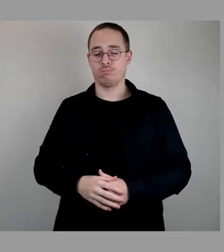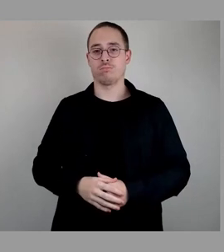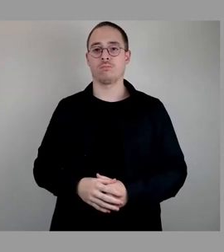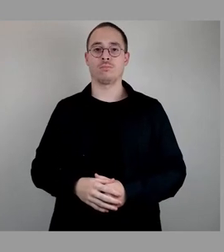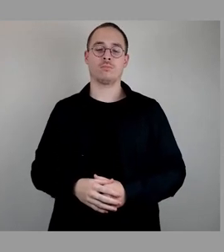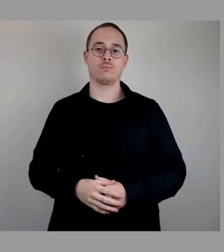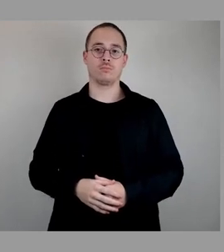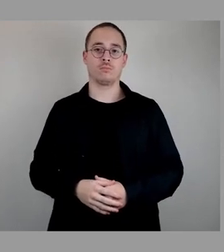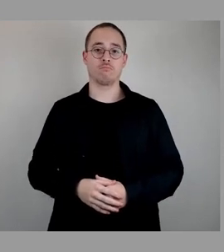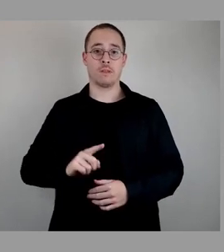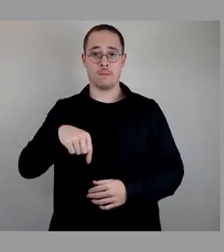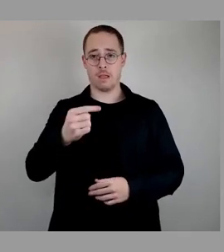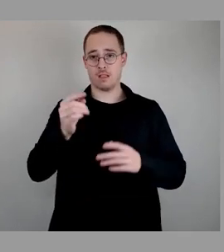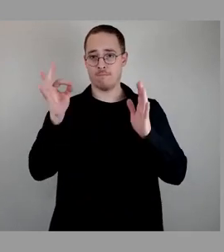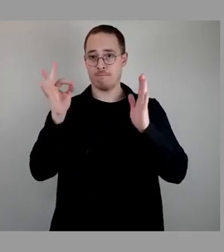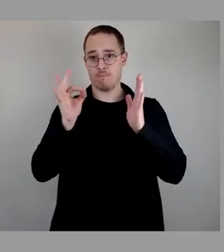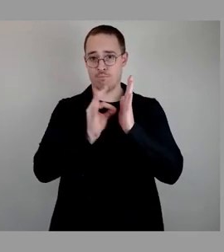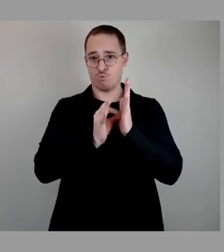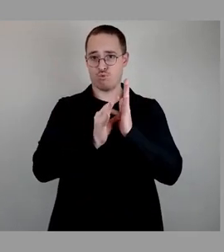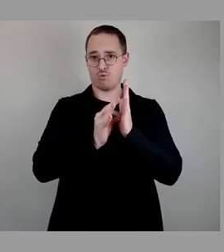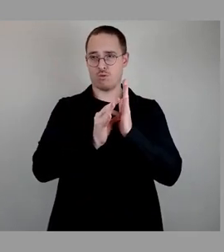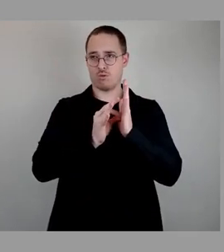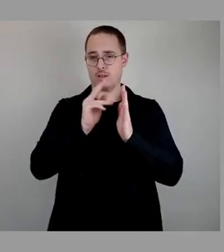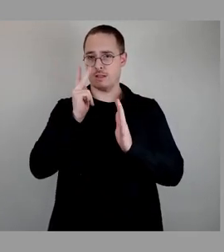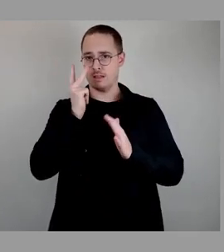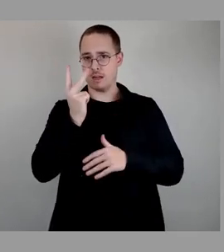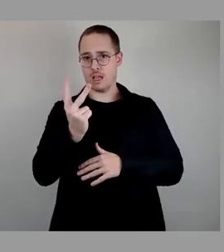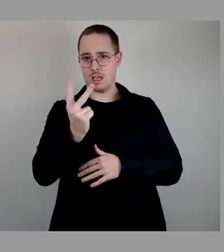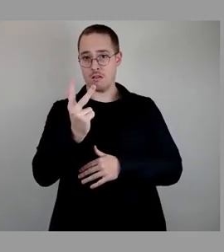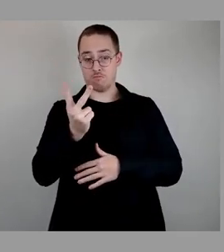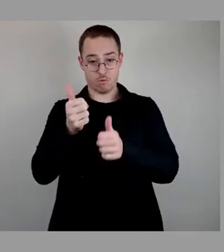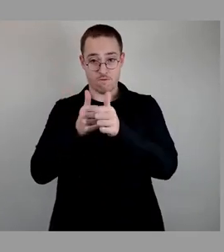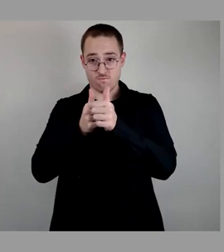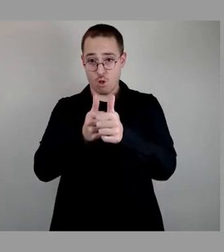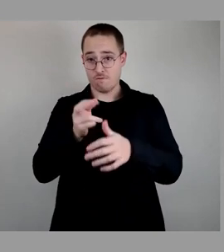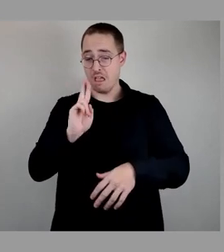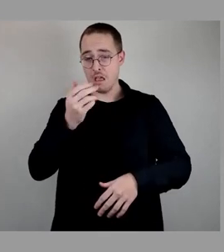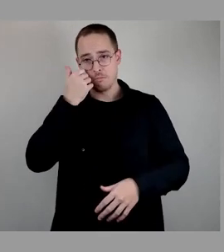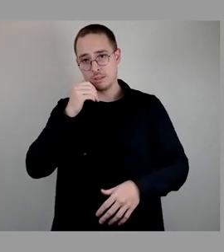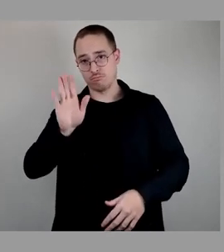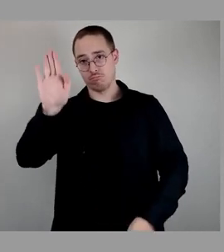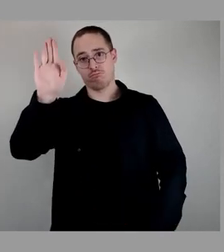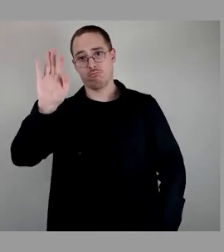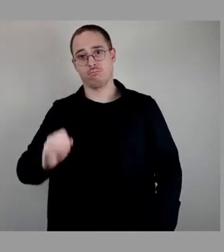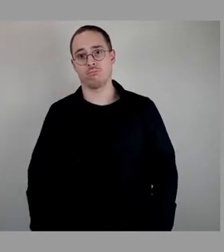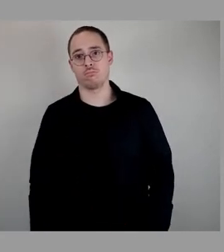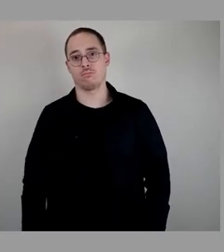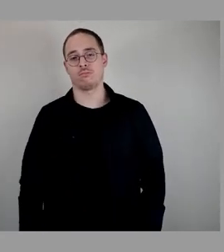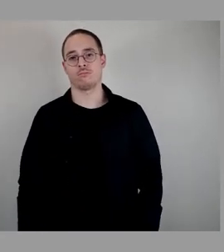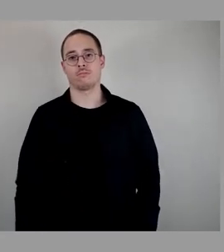zum Punkt 3. Wer dem folgen möchte, den bitte ich jetzt um das Stimmzeichen.